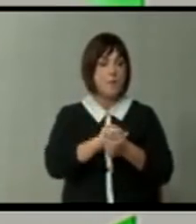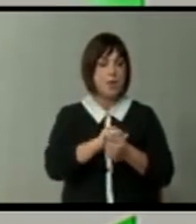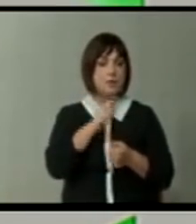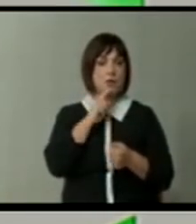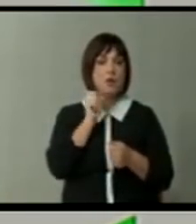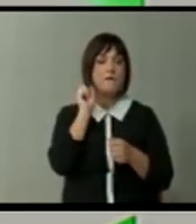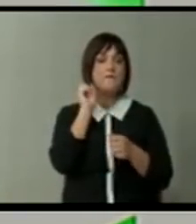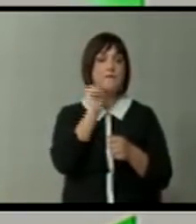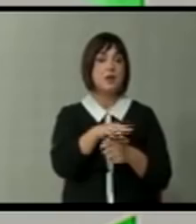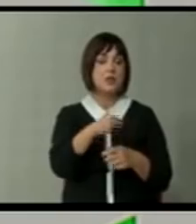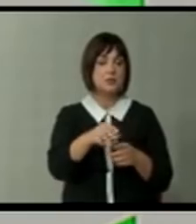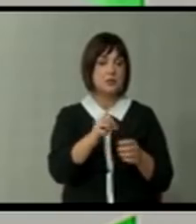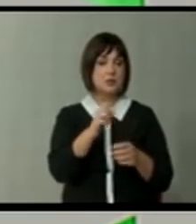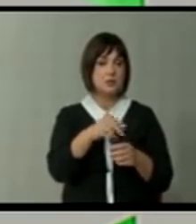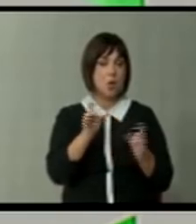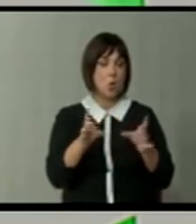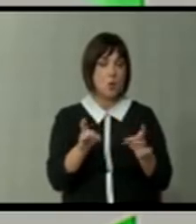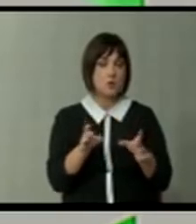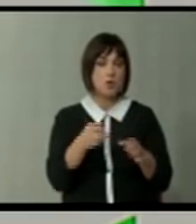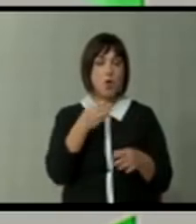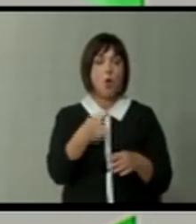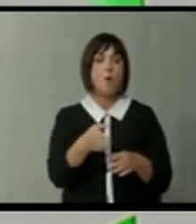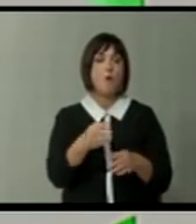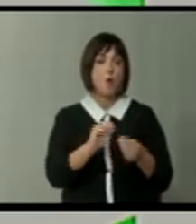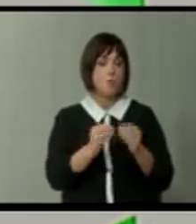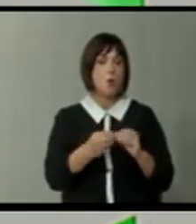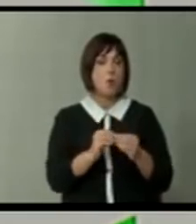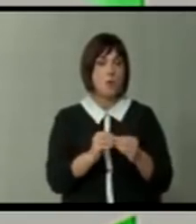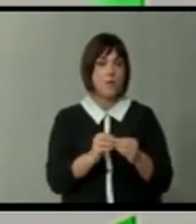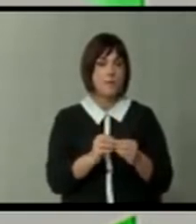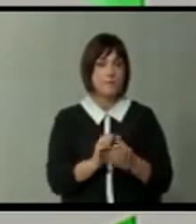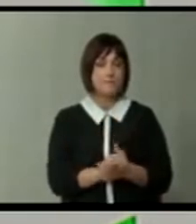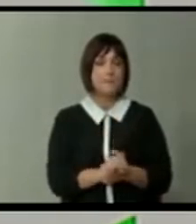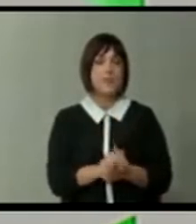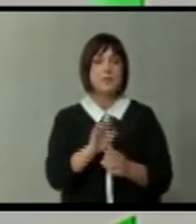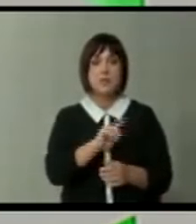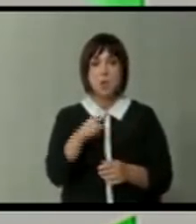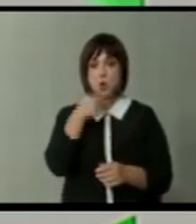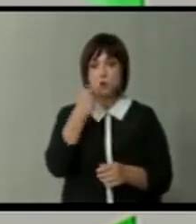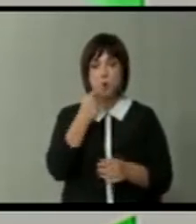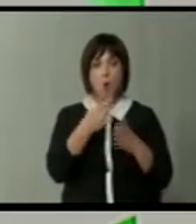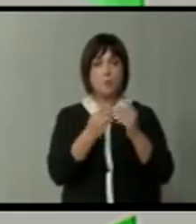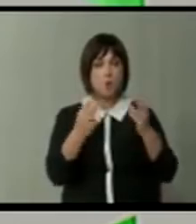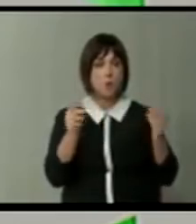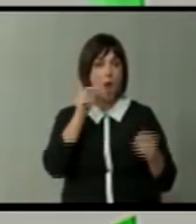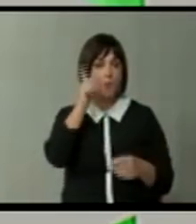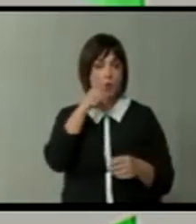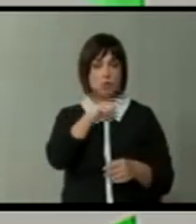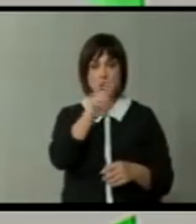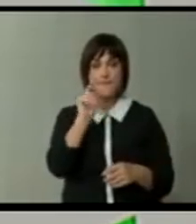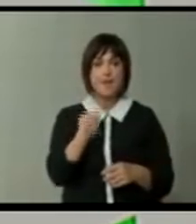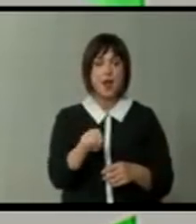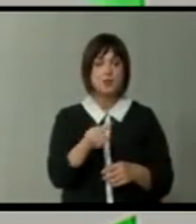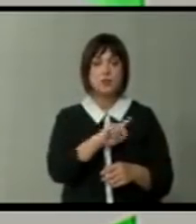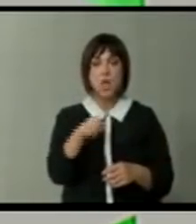фрла смета на улице, зашто. Тоа е проблем, зашто. А, да не зборваме за многу потешки прашања,